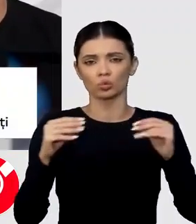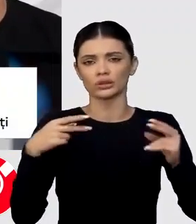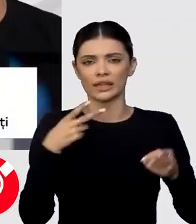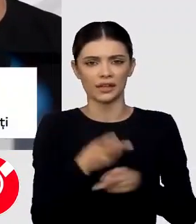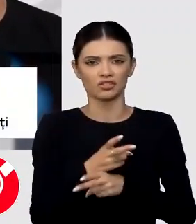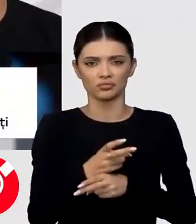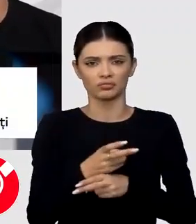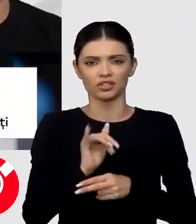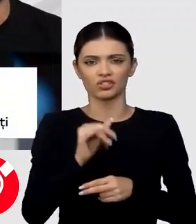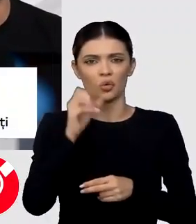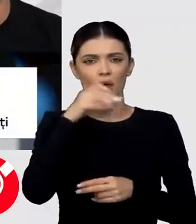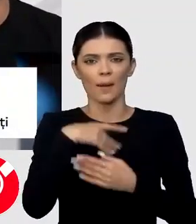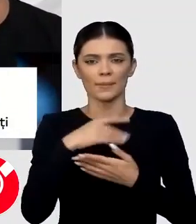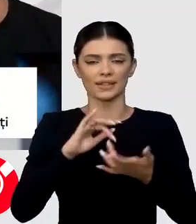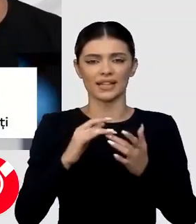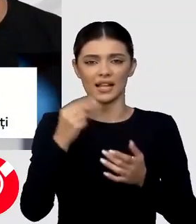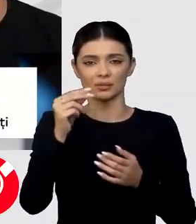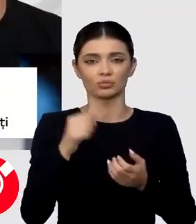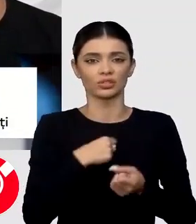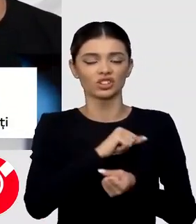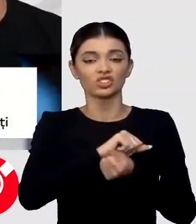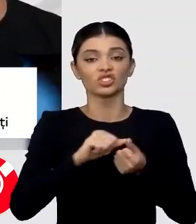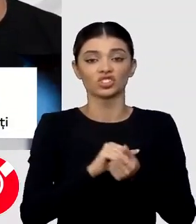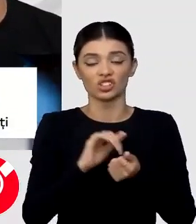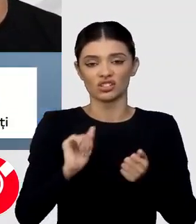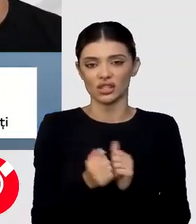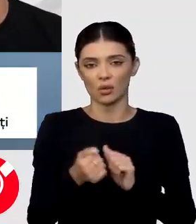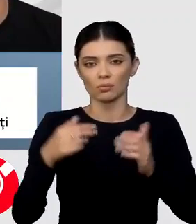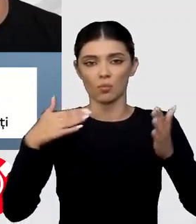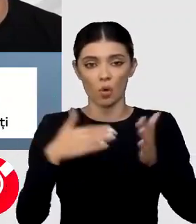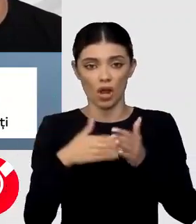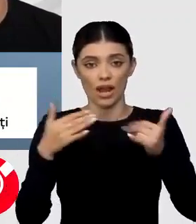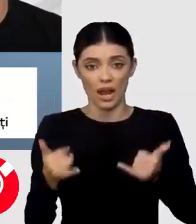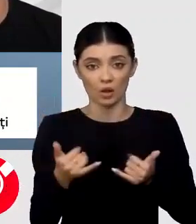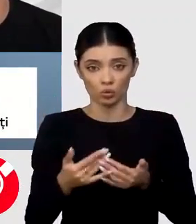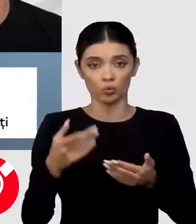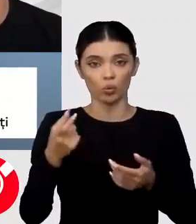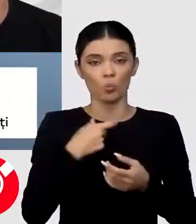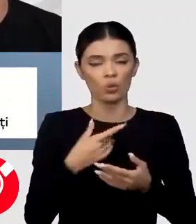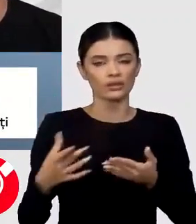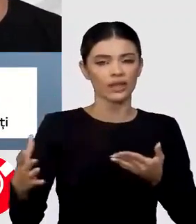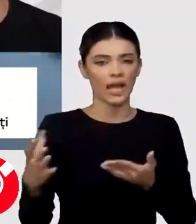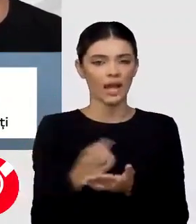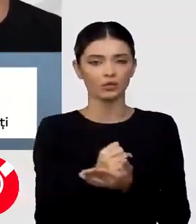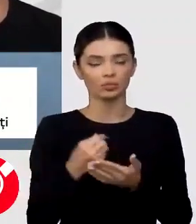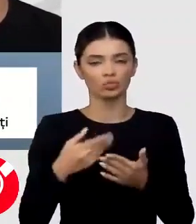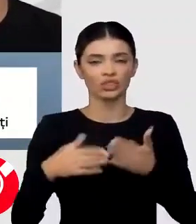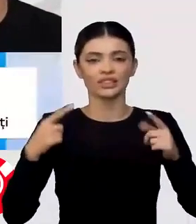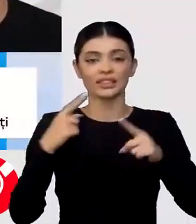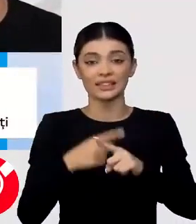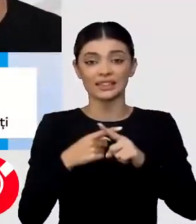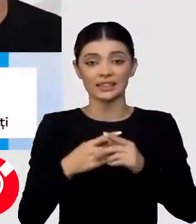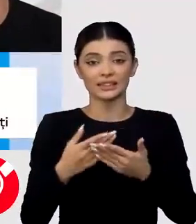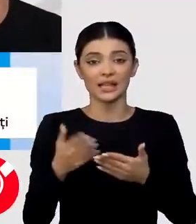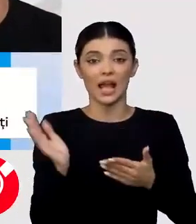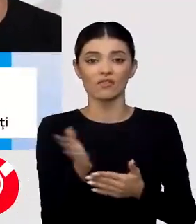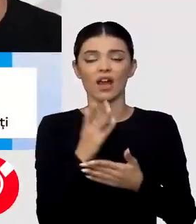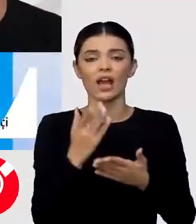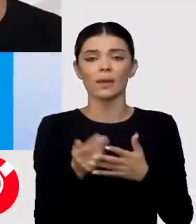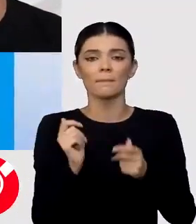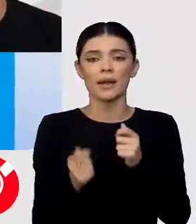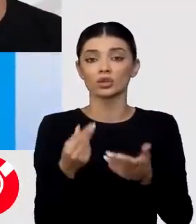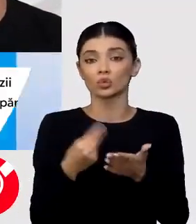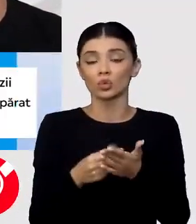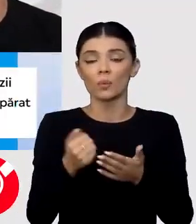strănit și multe critici. Jurnaliștii tech au atras atenția că eliminarea sau restricționarea acestei trăsături ar putea atrage eliminarea X din